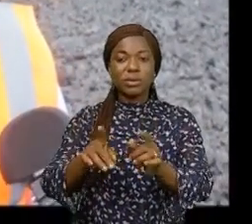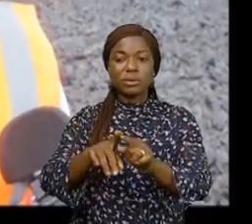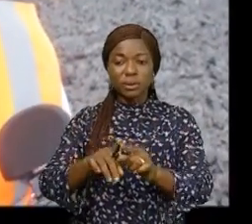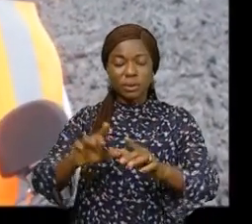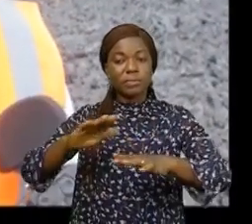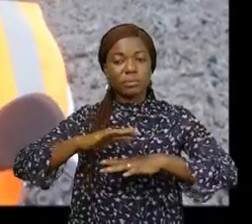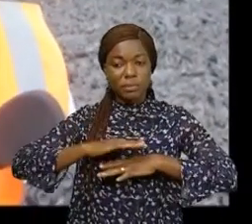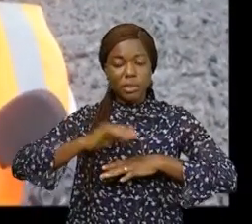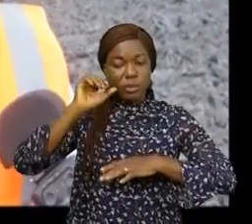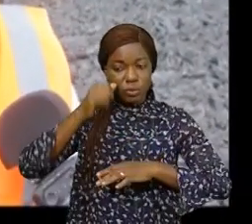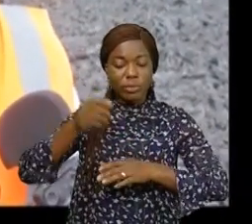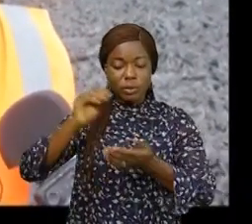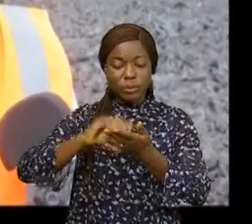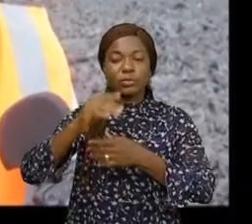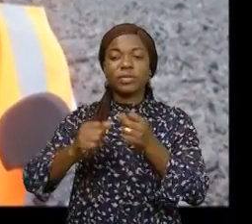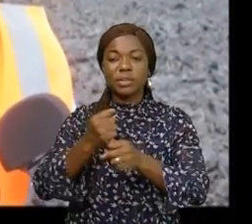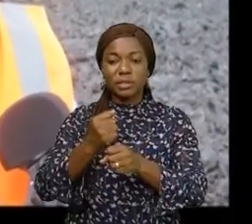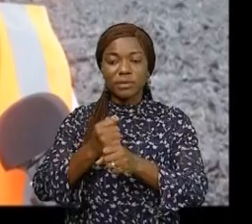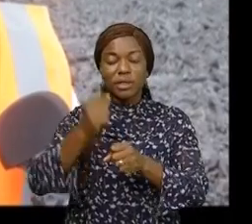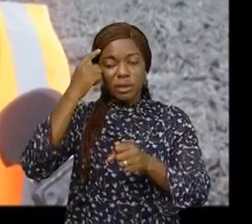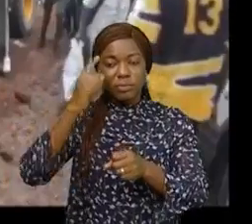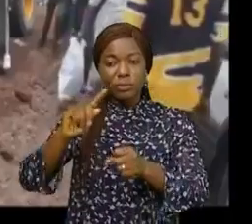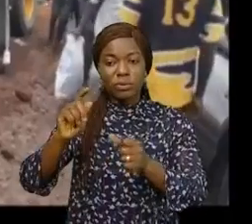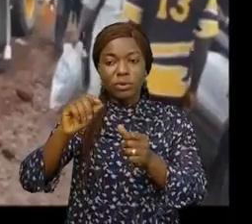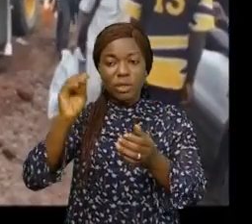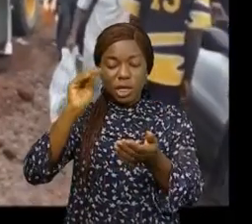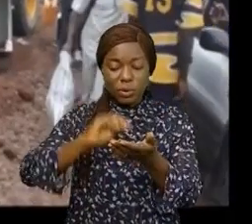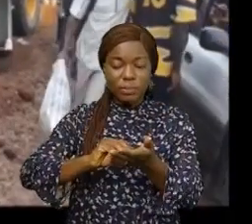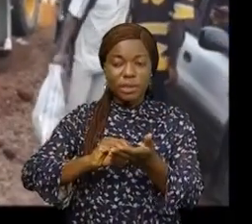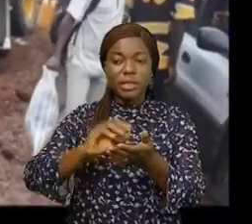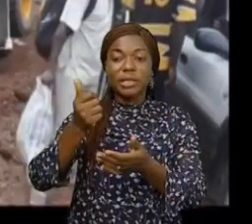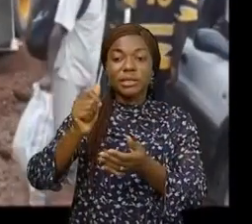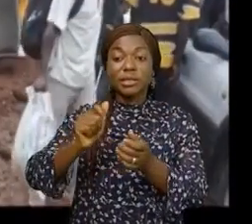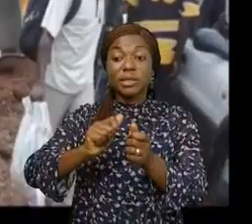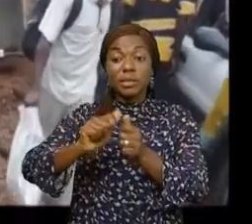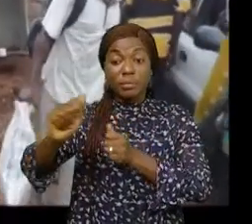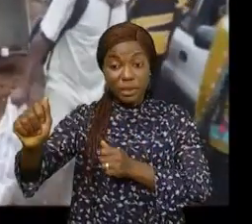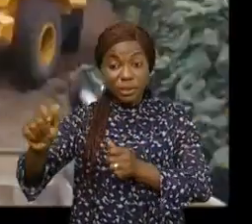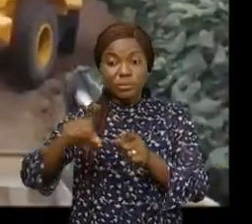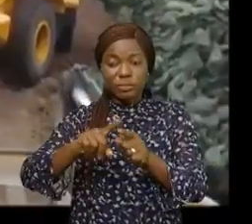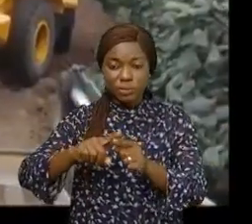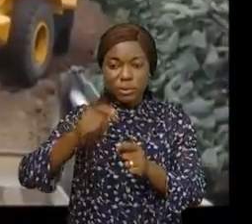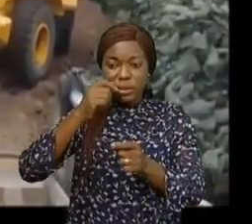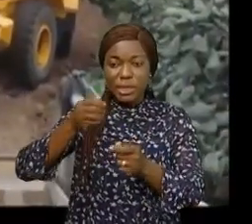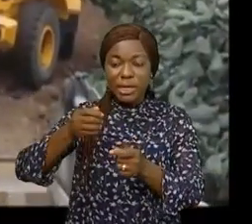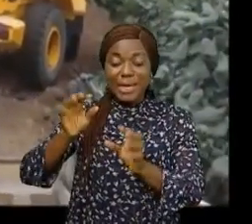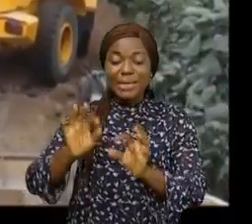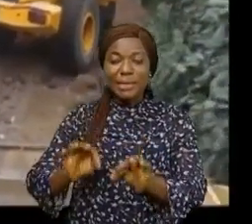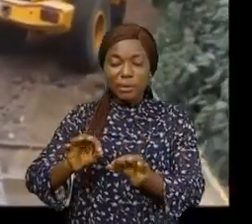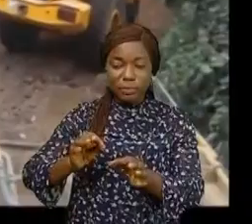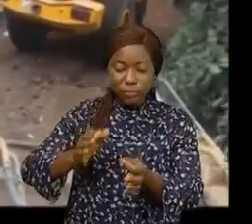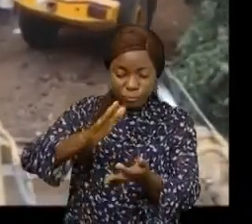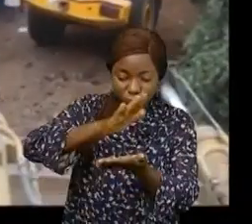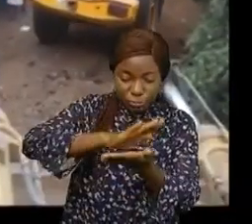soulage demain on va travailler pour atteindre maintenant les 10 mètres. Les engins continuent à verser l'escorie et stabiliser l'axe